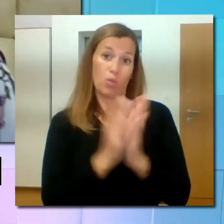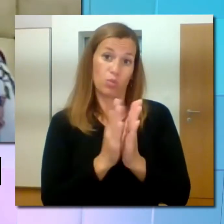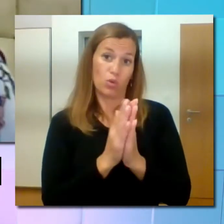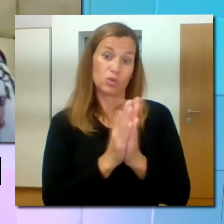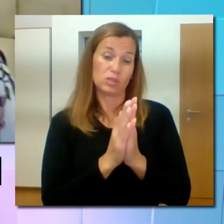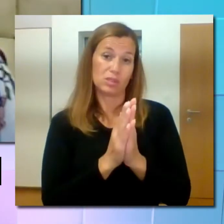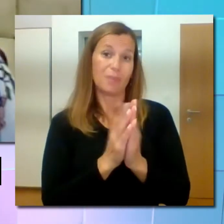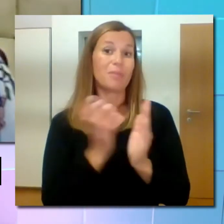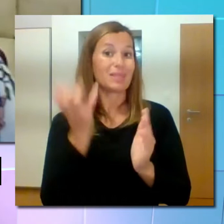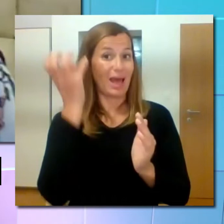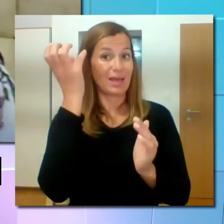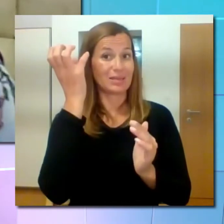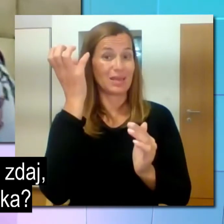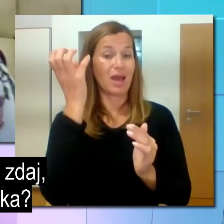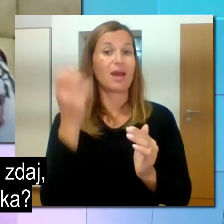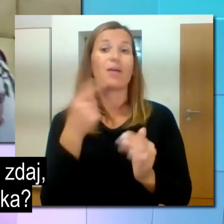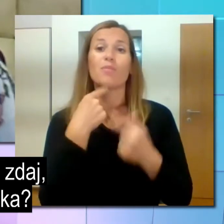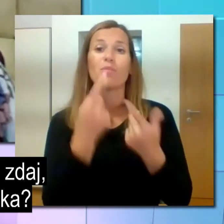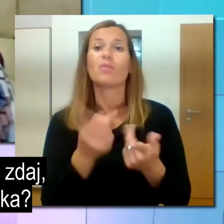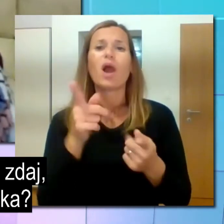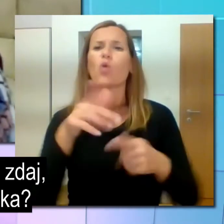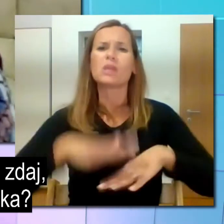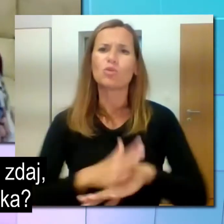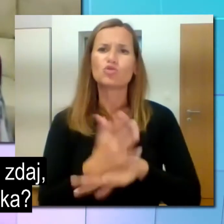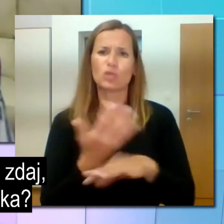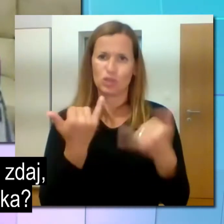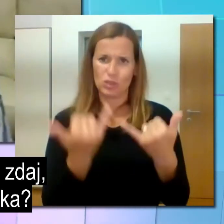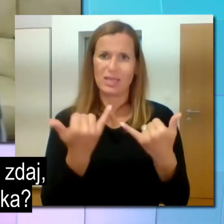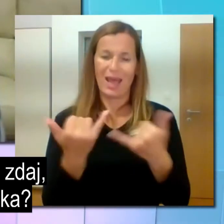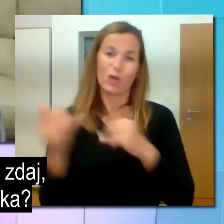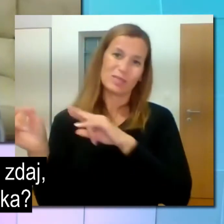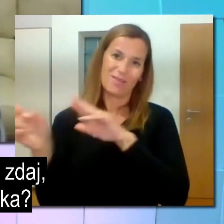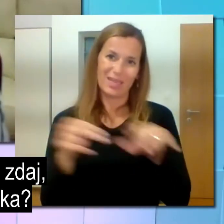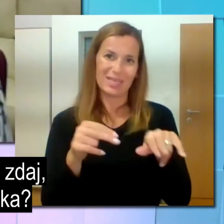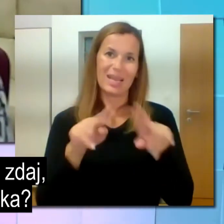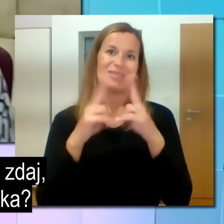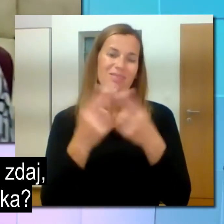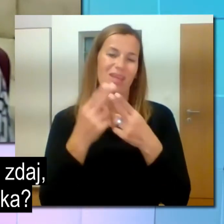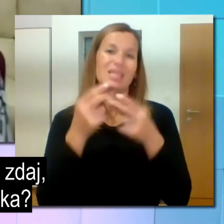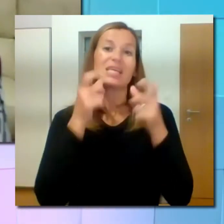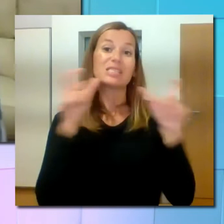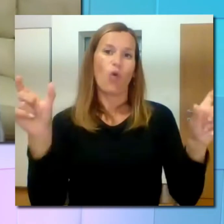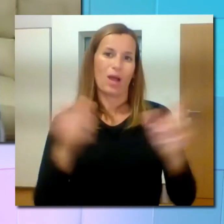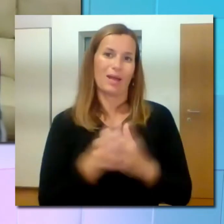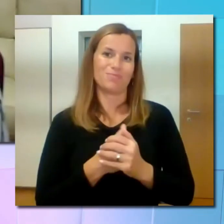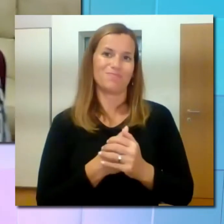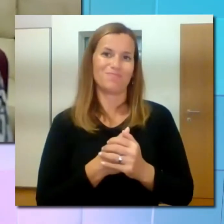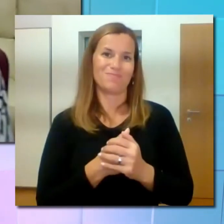Če nam boš lahko lepo prosim, Darja, povedala, kako se počutiš zdaj, ko si se vrnila v svet zvoka?